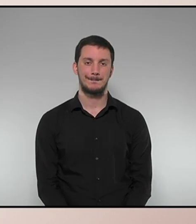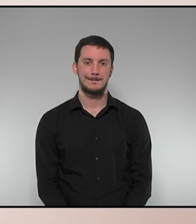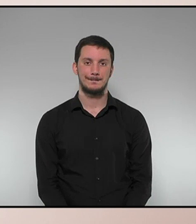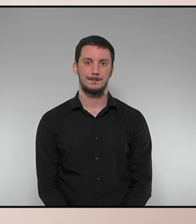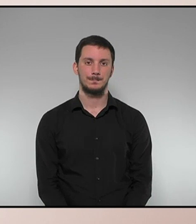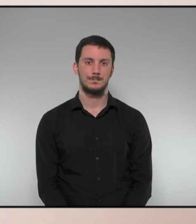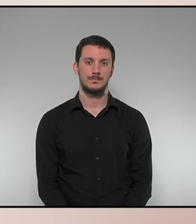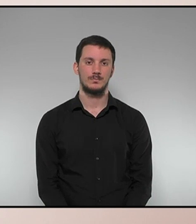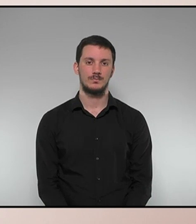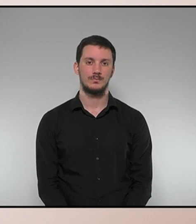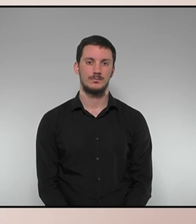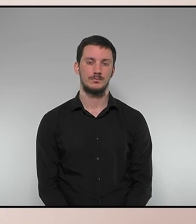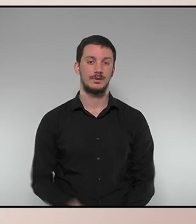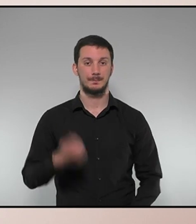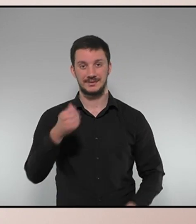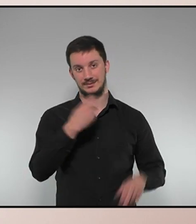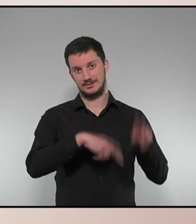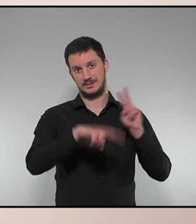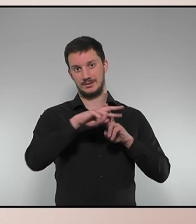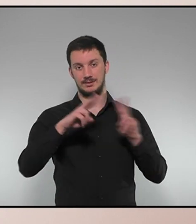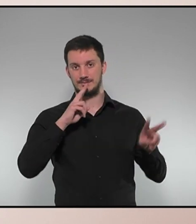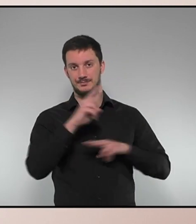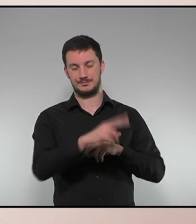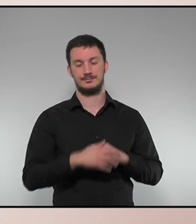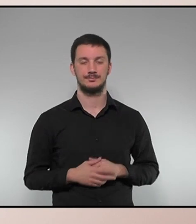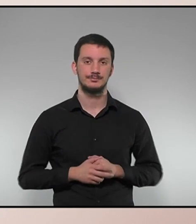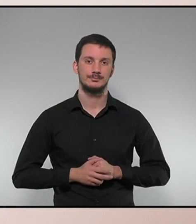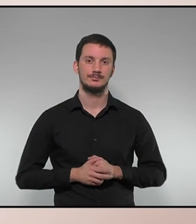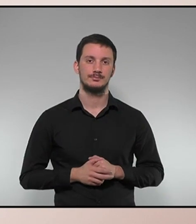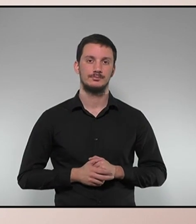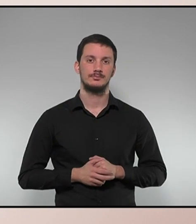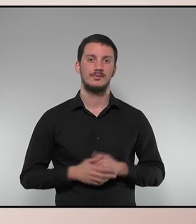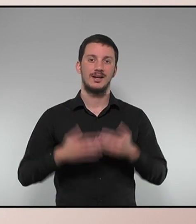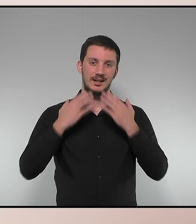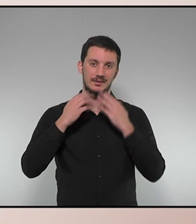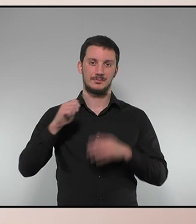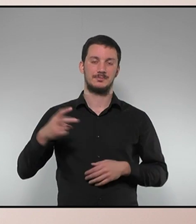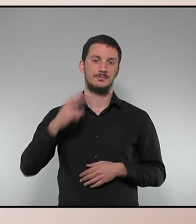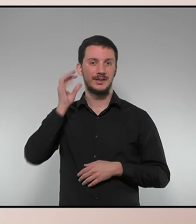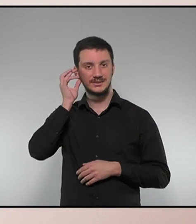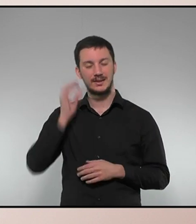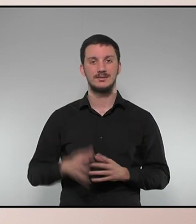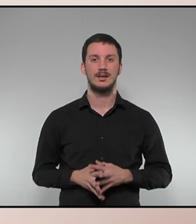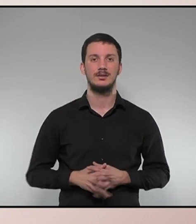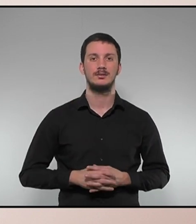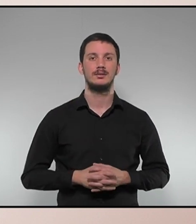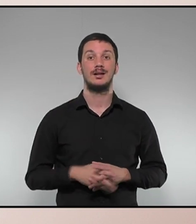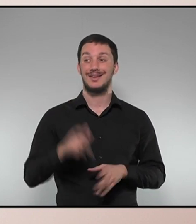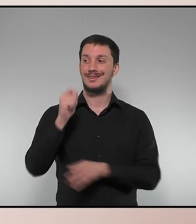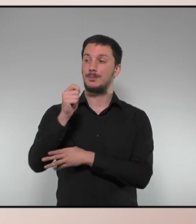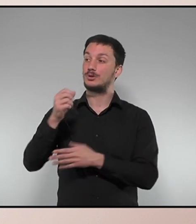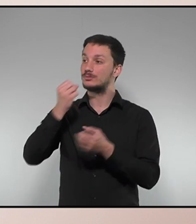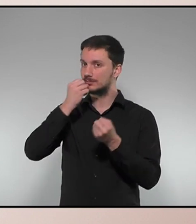Per respondre, té la paraula el president de la Generalitat. moltes gràcies, vicepresidenta. Benvolgut, diputat.